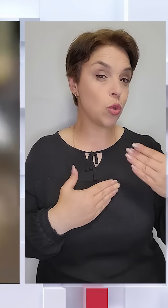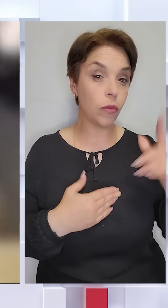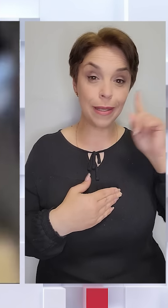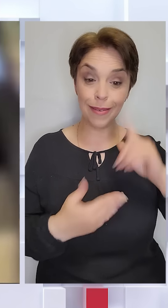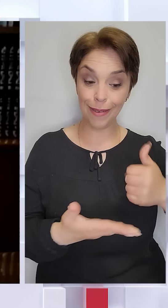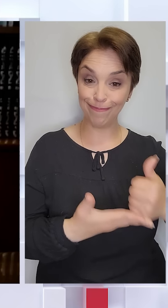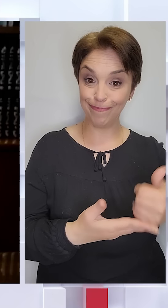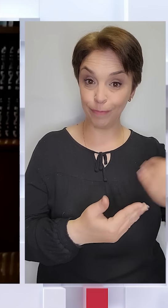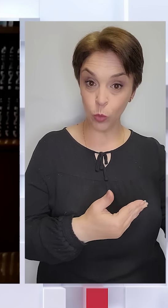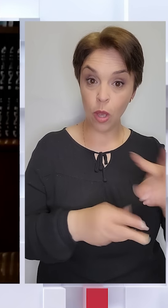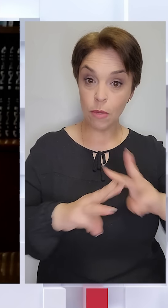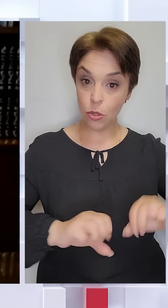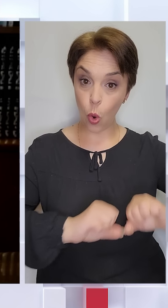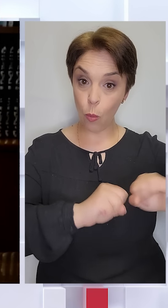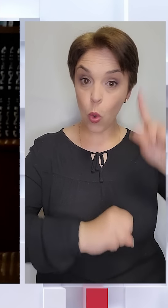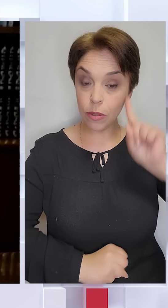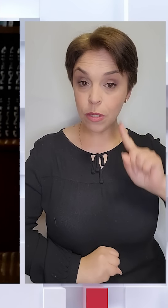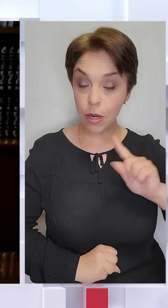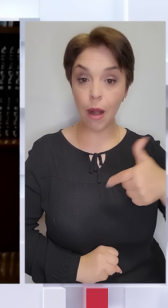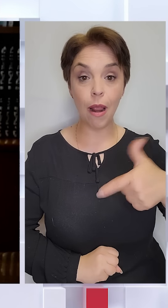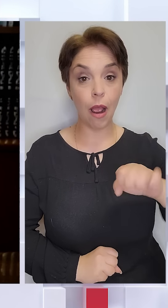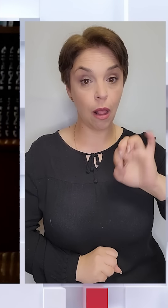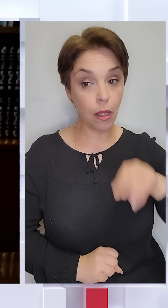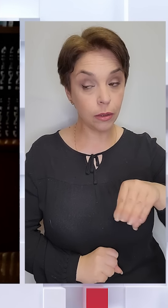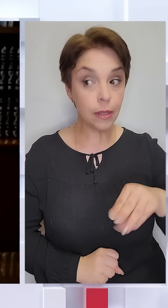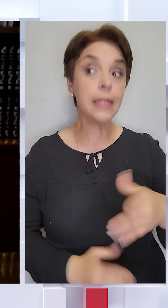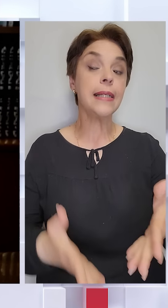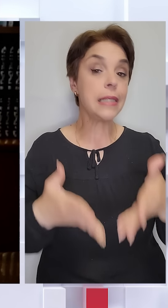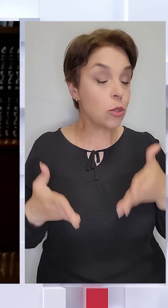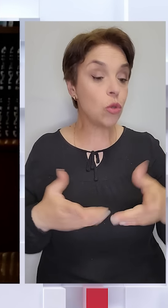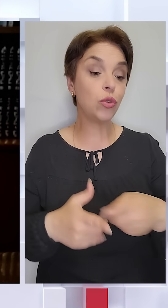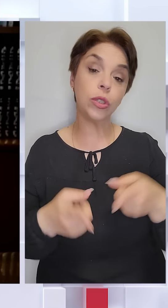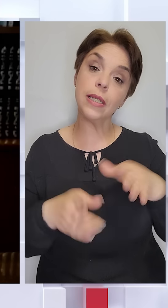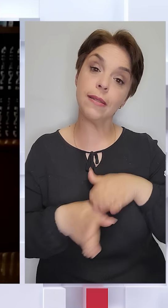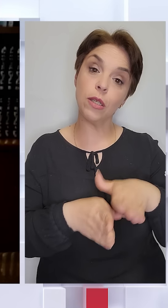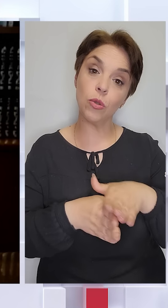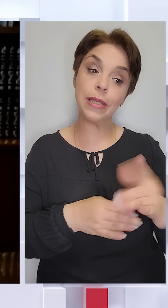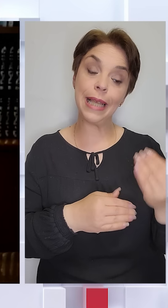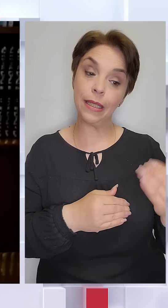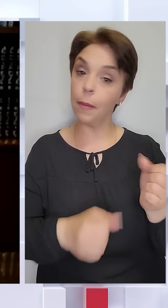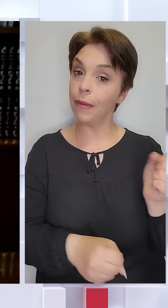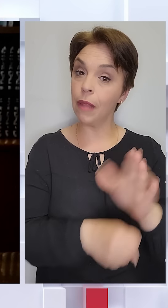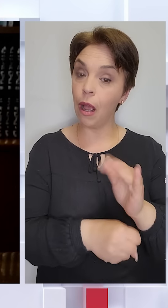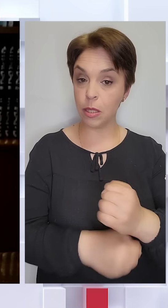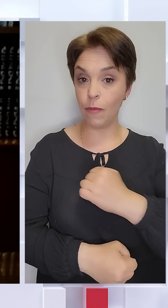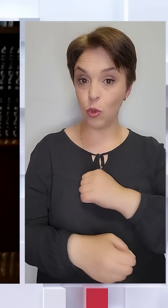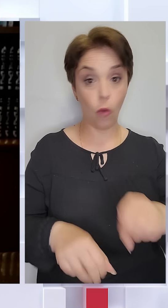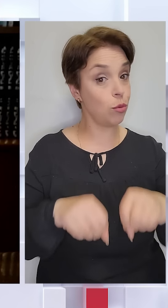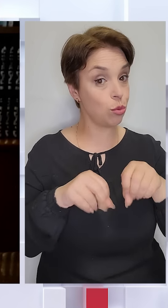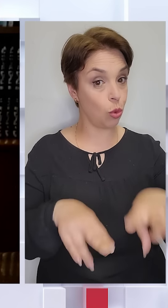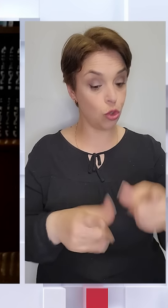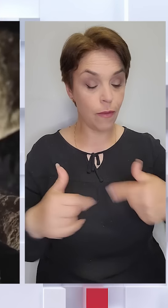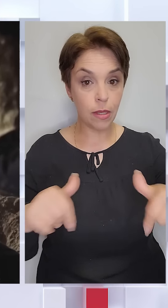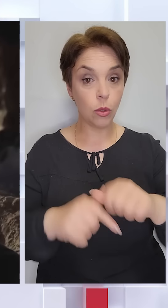Нетаньягу та міністра оборони Ізраїлю Галланта з'ясовують, чи здійснювалися за їхніми наказами військові злочини в